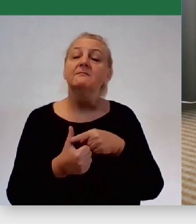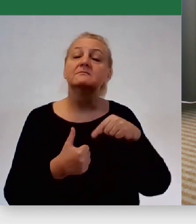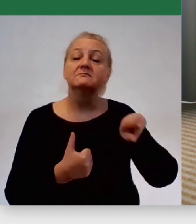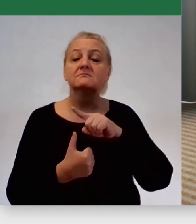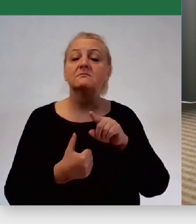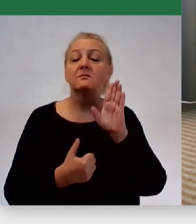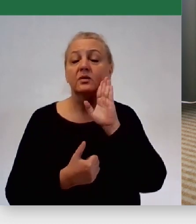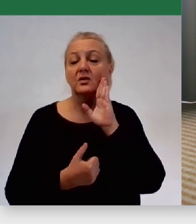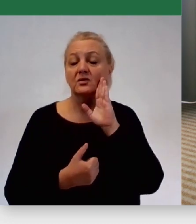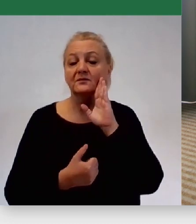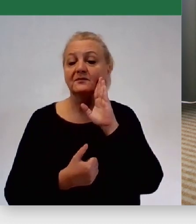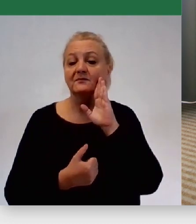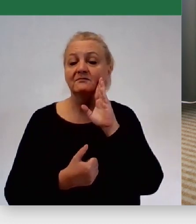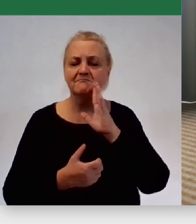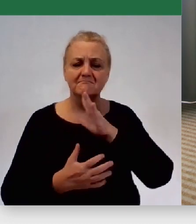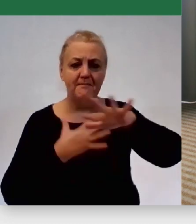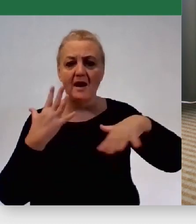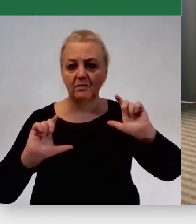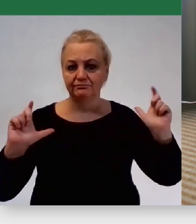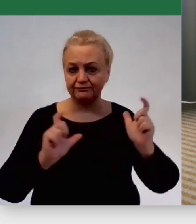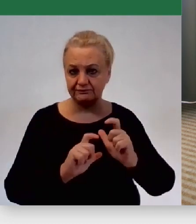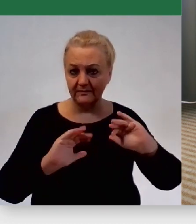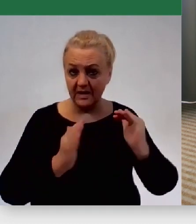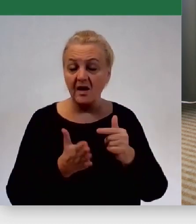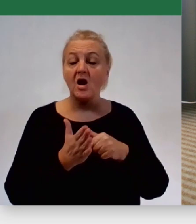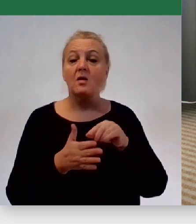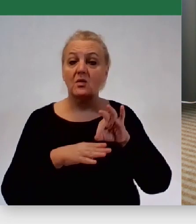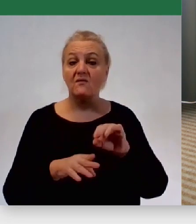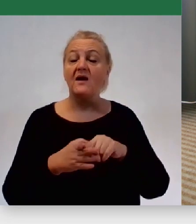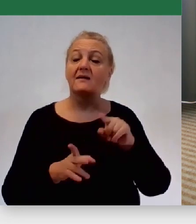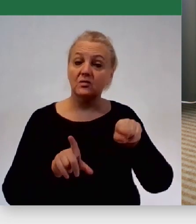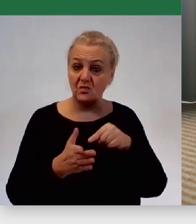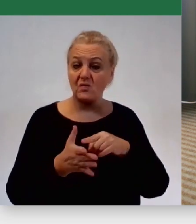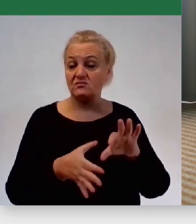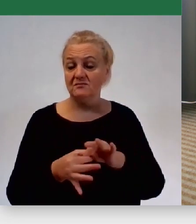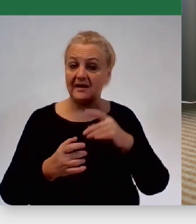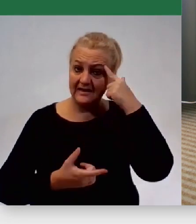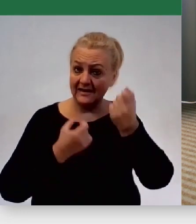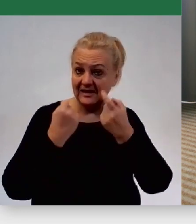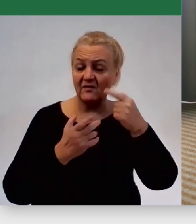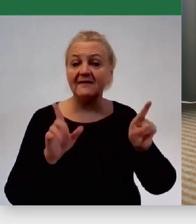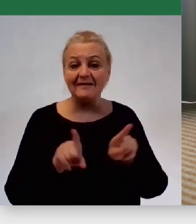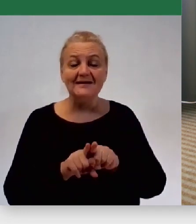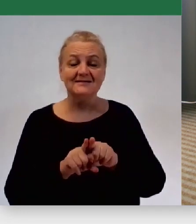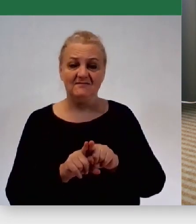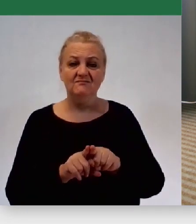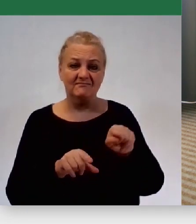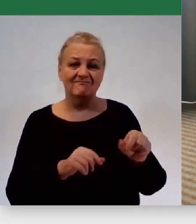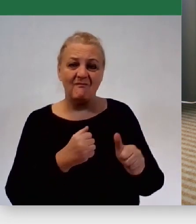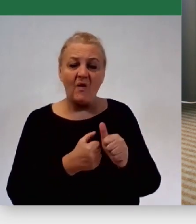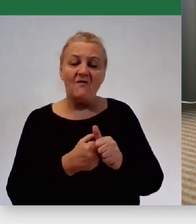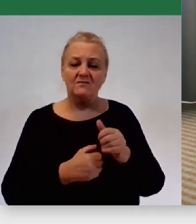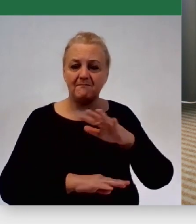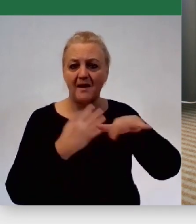źródła chaosu, który kryzys prowadza, w związku z czym innowacje są też źródłem chaosu, więc rezygnujemy z nich. Staramy się po prostu